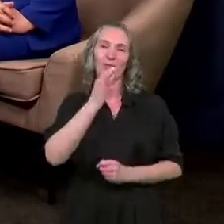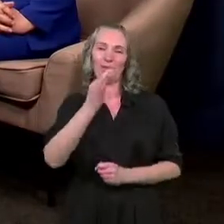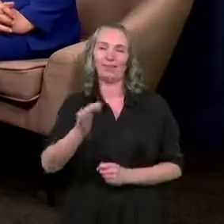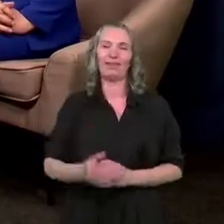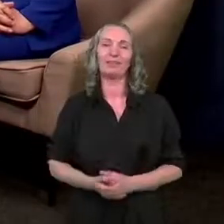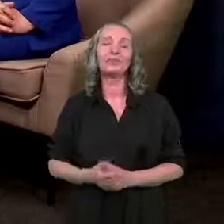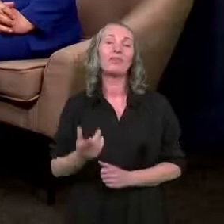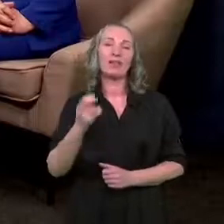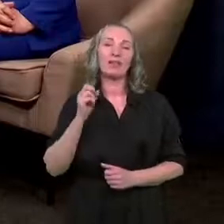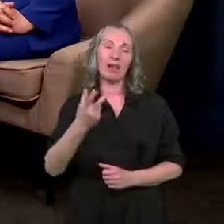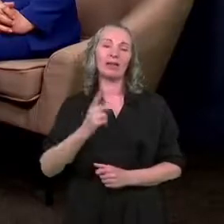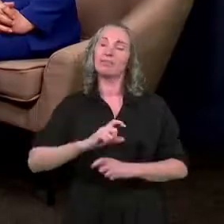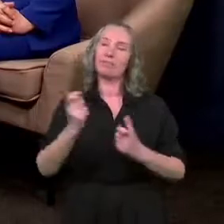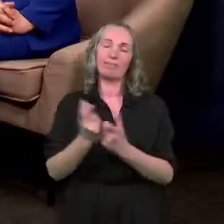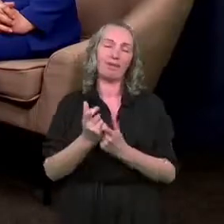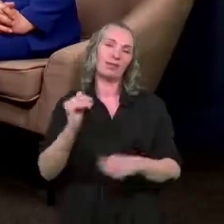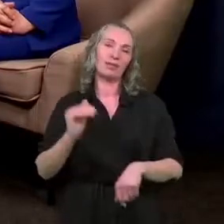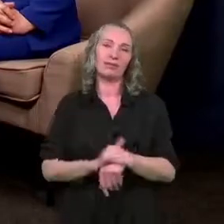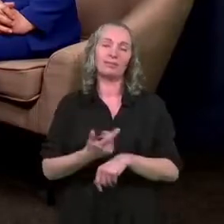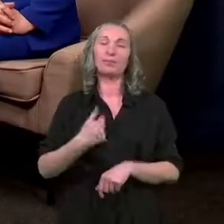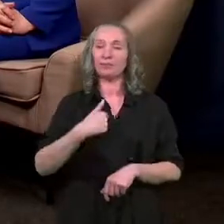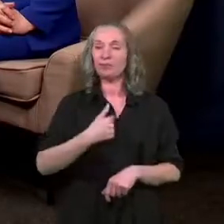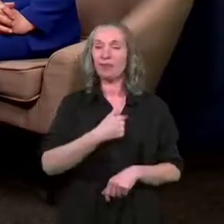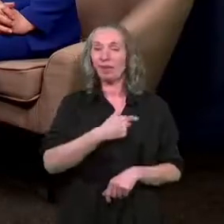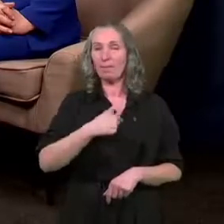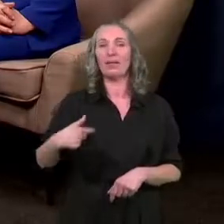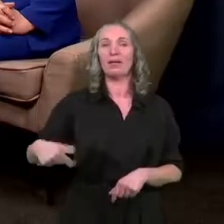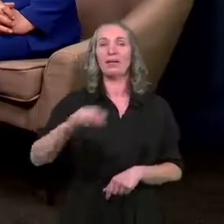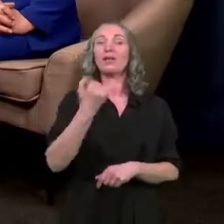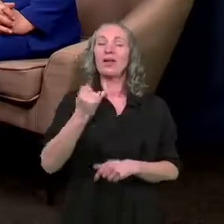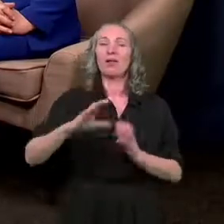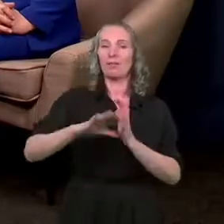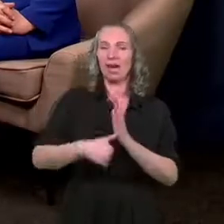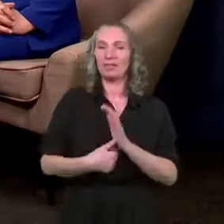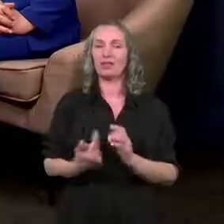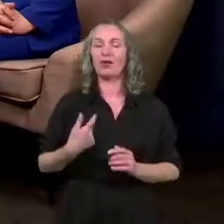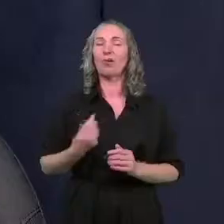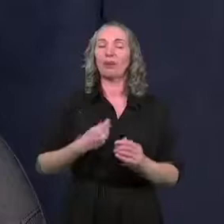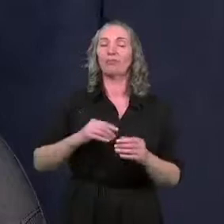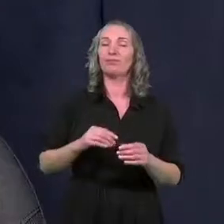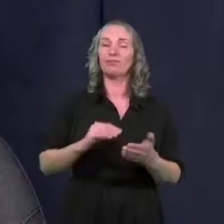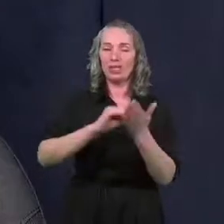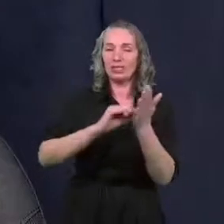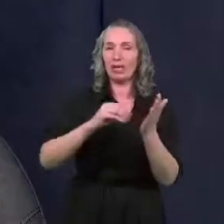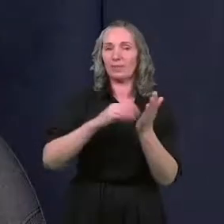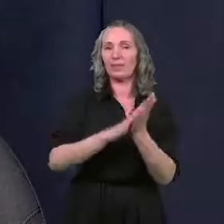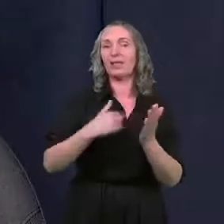Oczywiście pełna zgoda. My jako miasto oczywiście mamy wpisane jako zadanie własne